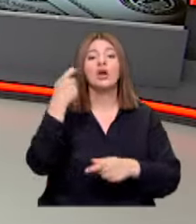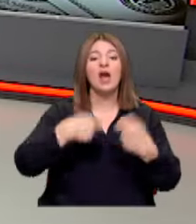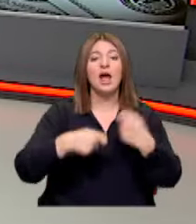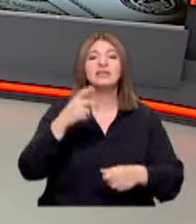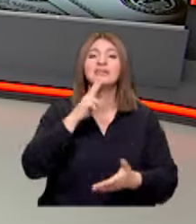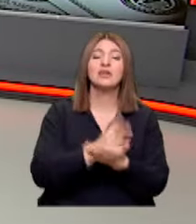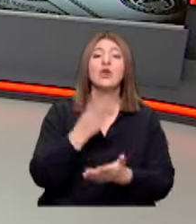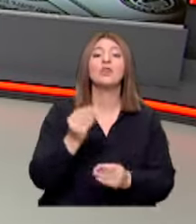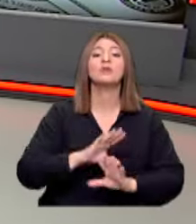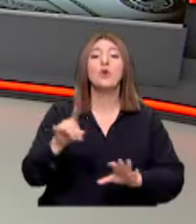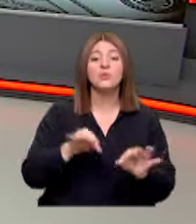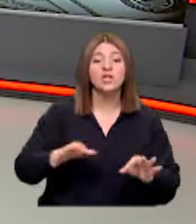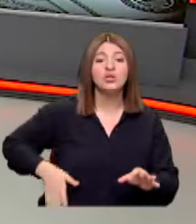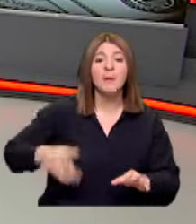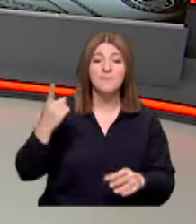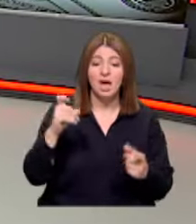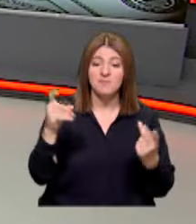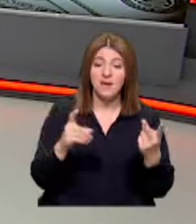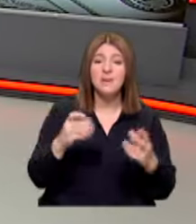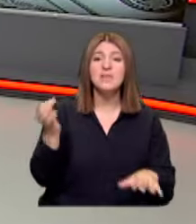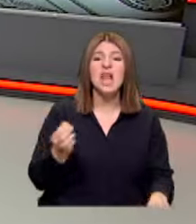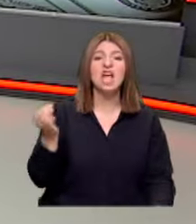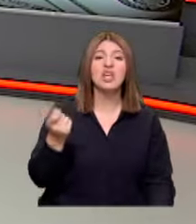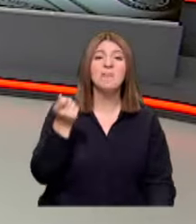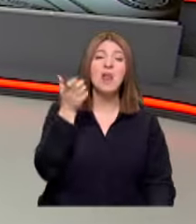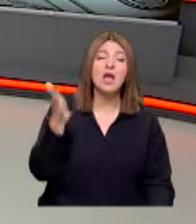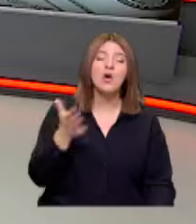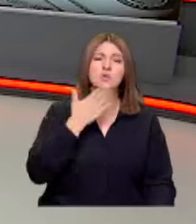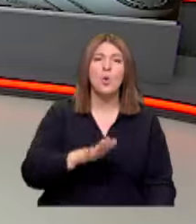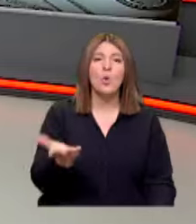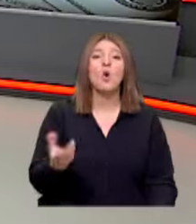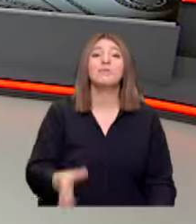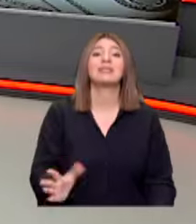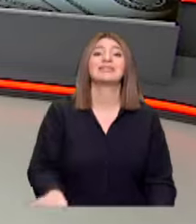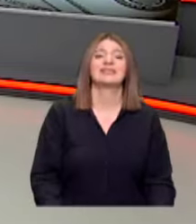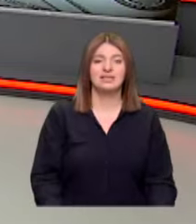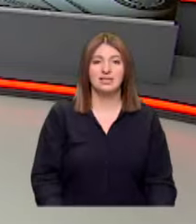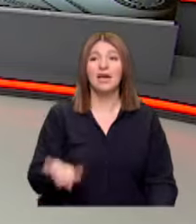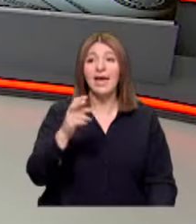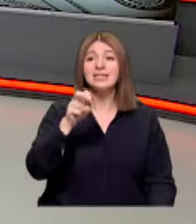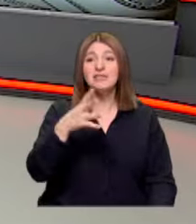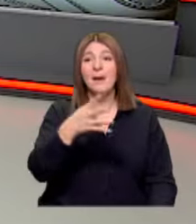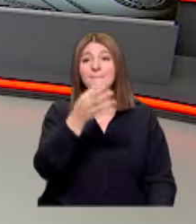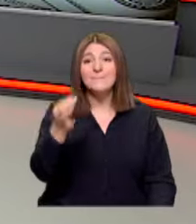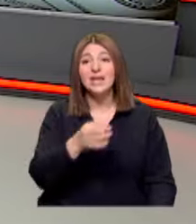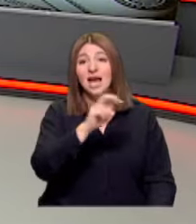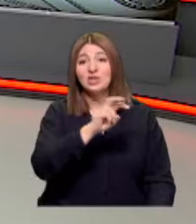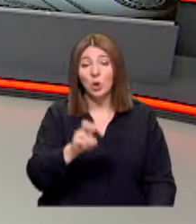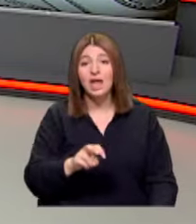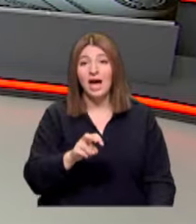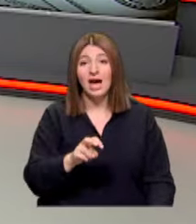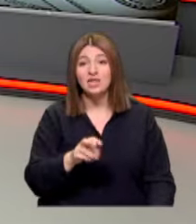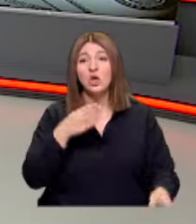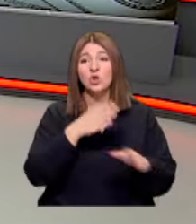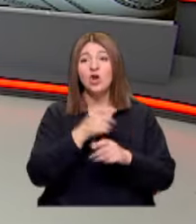vermezdik O müteahhitin cebine her ay milyarlarca lira para akıtmazdık Eğer 85 milyar dolar